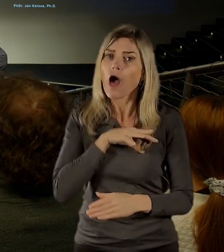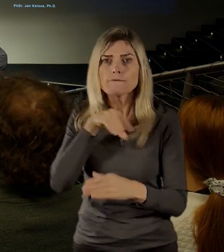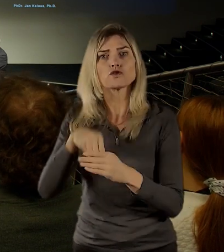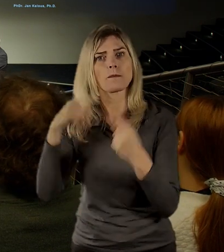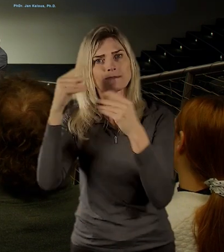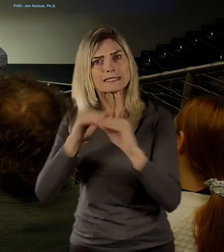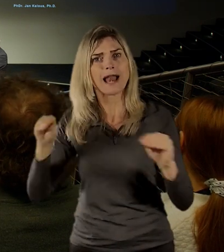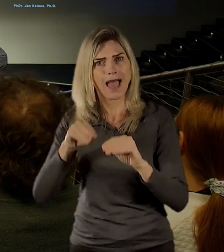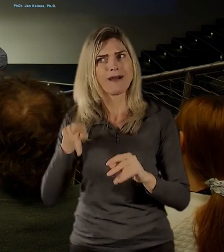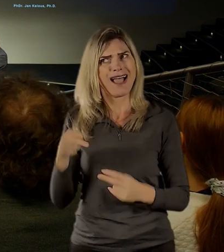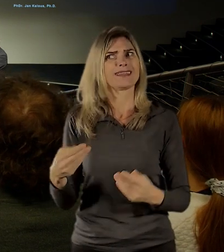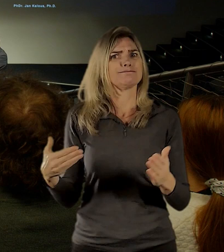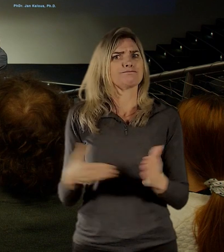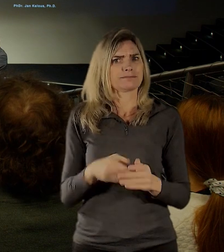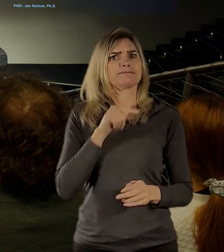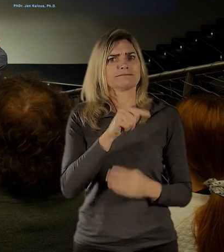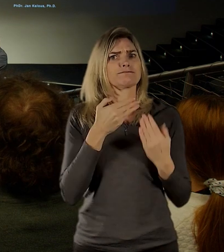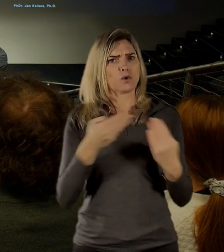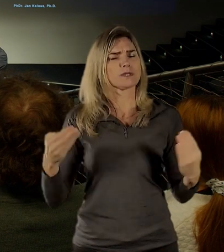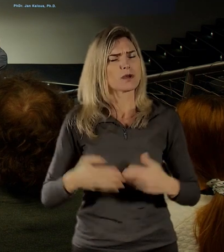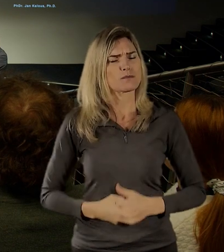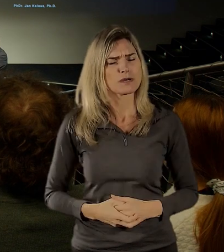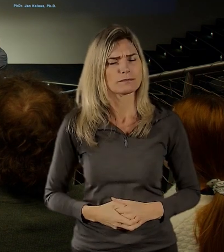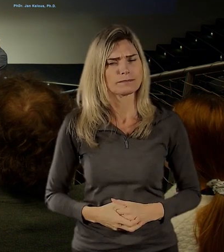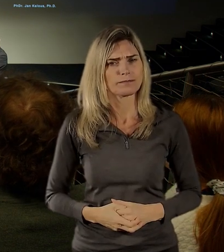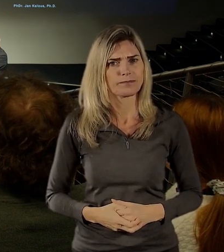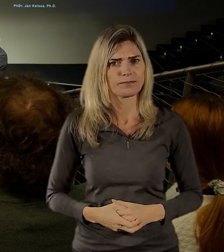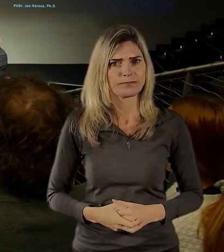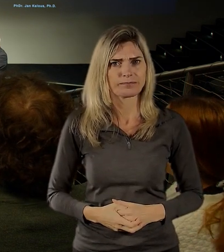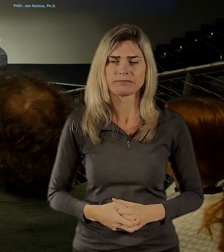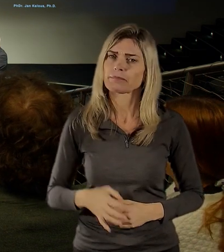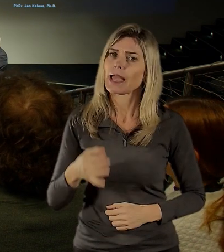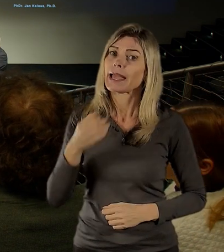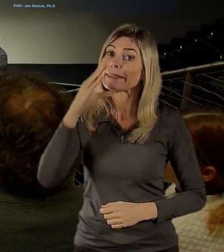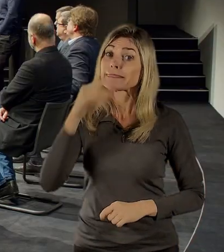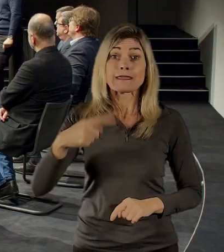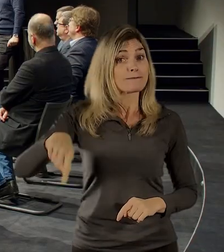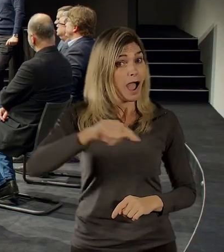jedna z priorit. Děkuju. Zeptám se, zda je dotaz z publika.